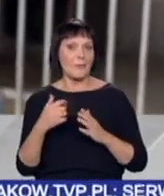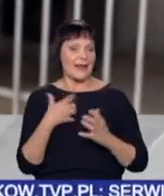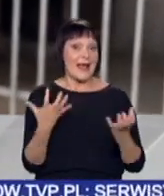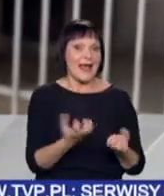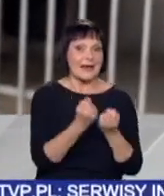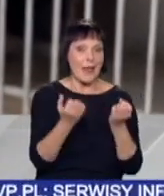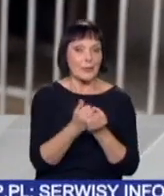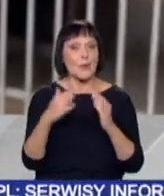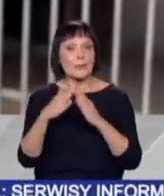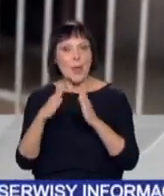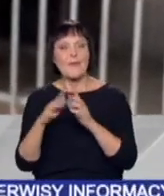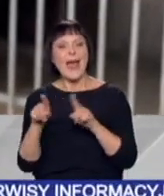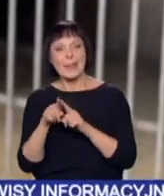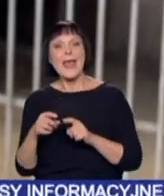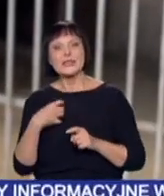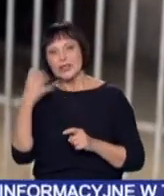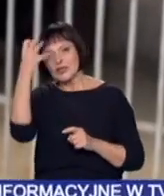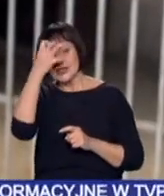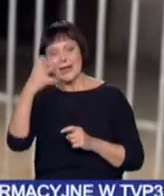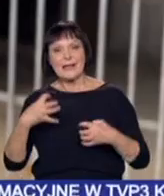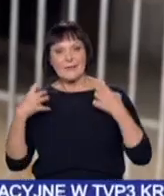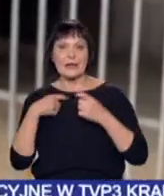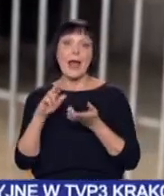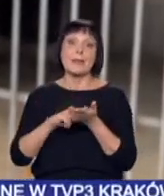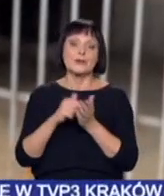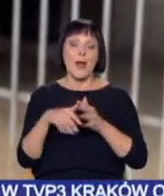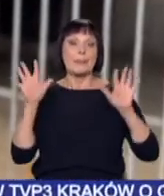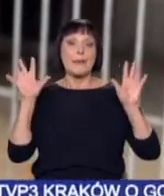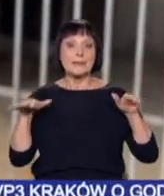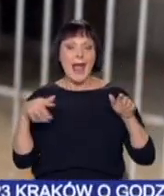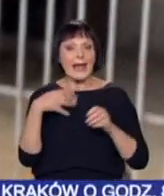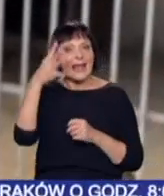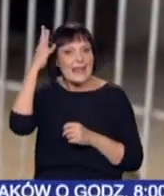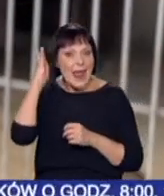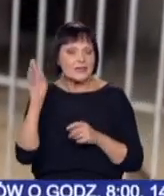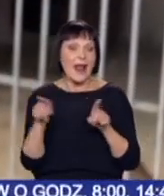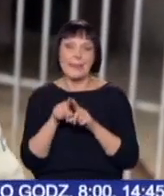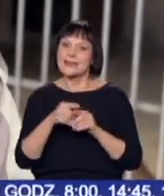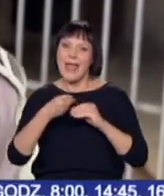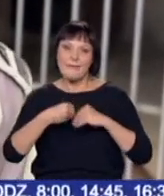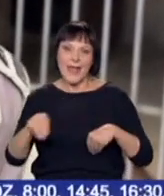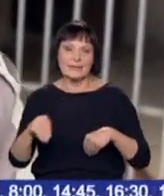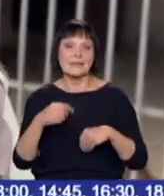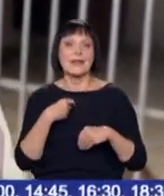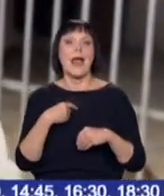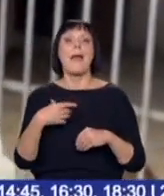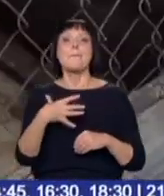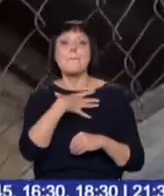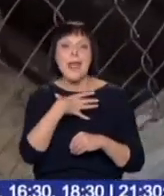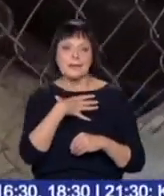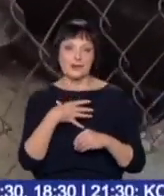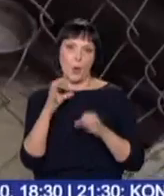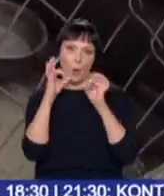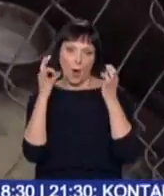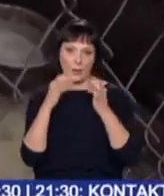Ratujemy domowe i dzikie zwierzęta, na przykład ptaki, jeże, mamy też lisy, ale najwięcej bezdomnych psów i kotów.